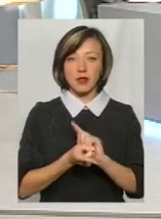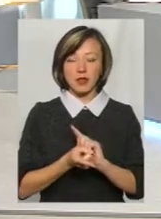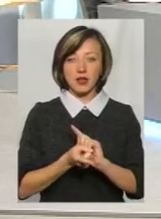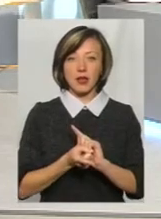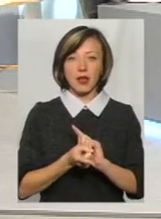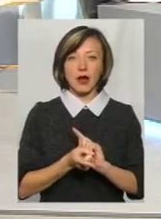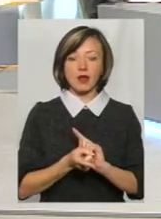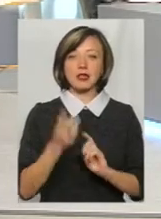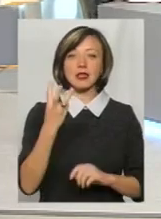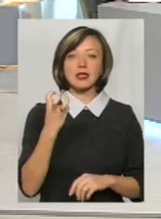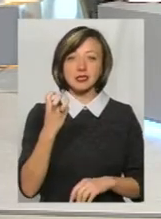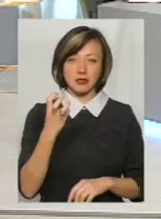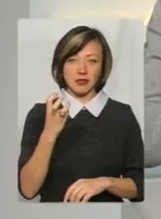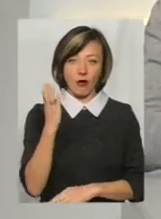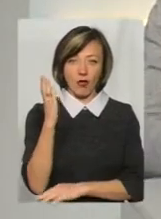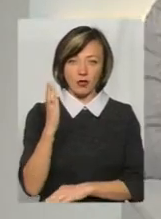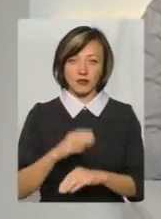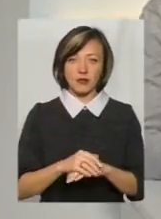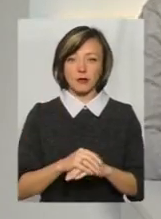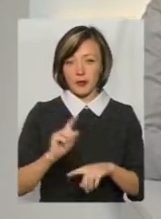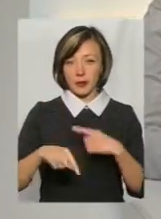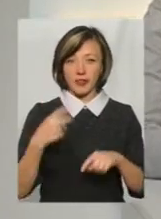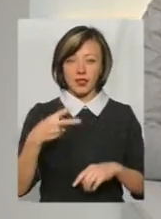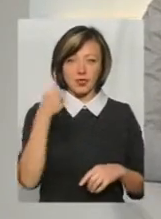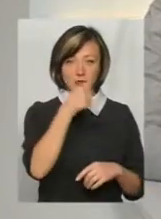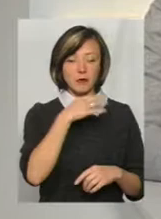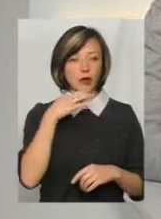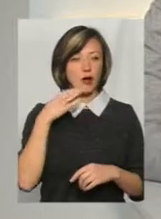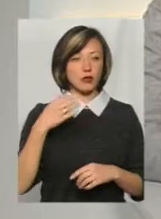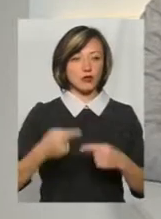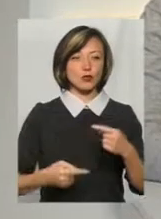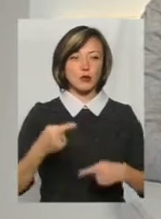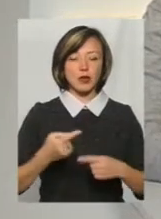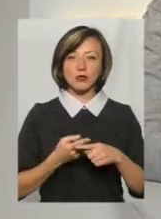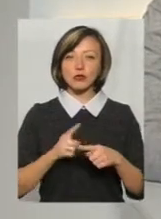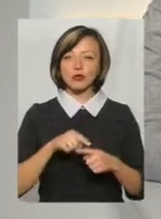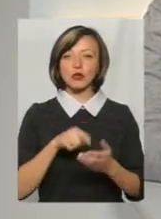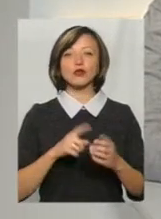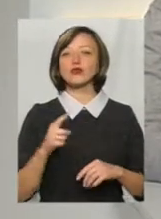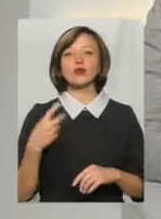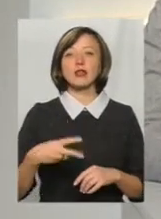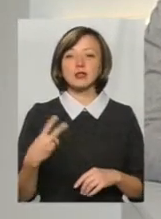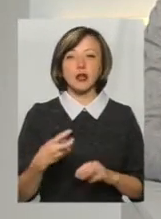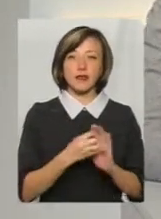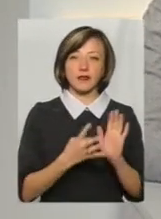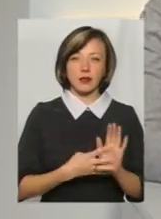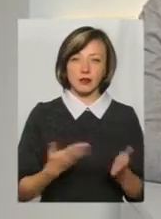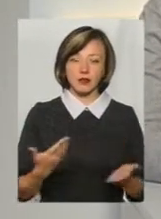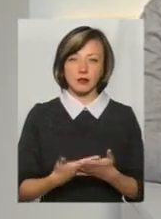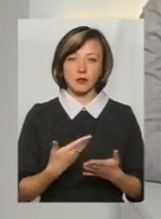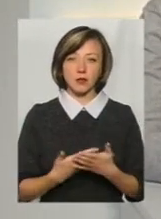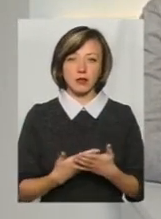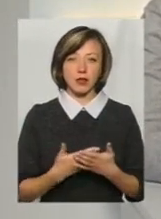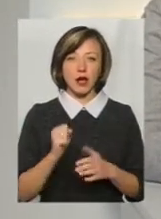рік ми пізніше ще повернемося до цієї теми, тому що, до прикладу, багато суперечок з цього приводу. Чому 2020 рік, а не 2019, до прикладу?